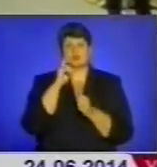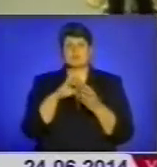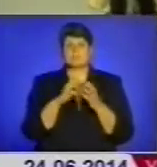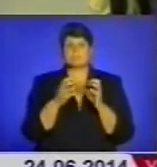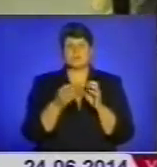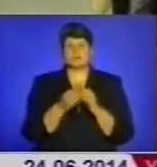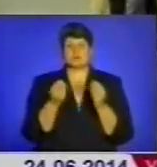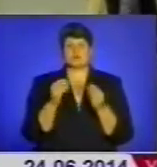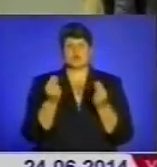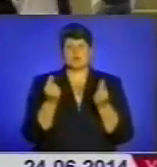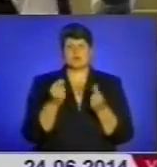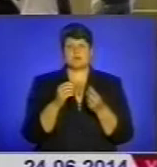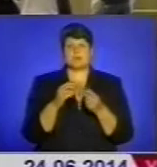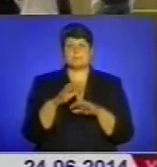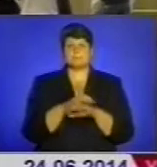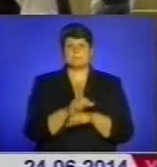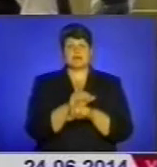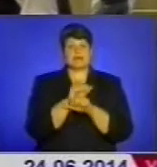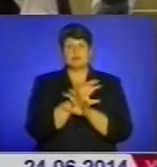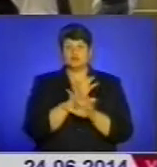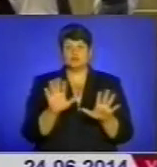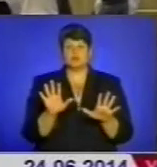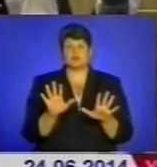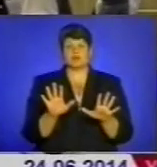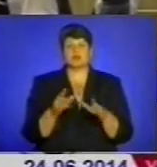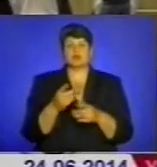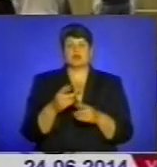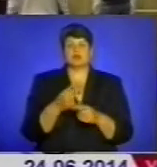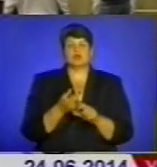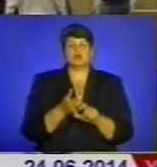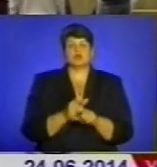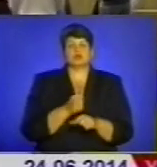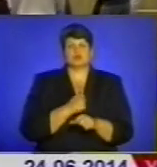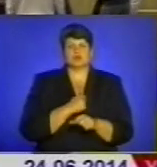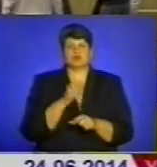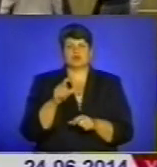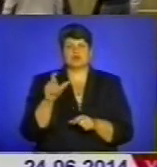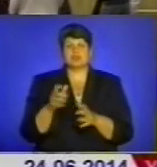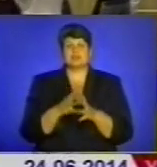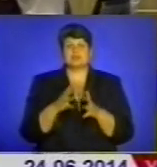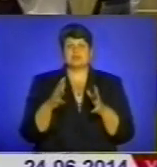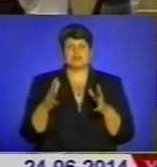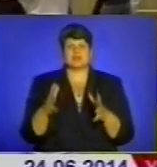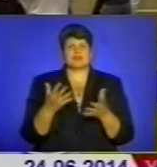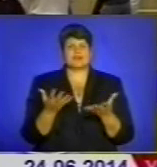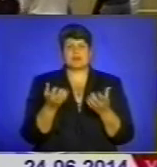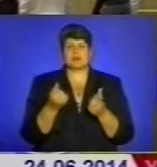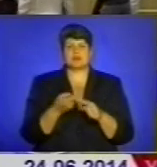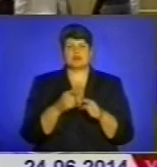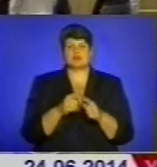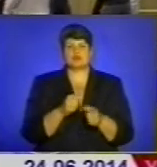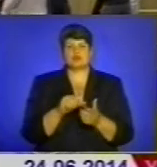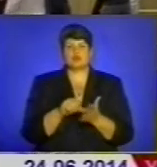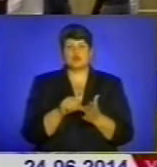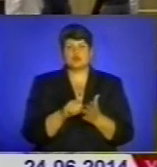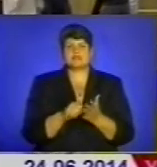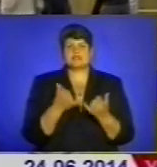які з коштами Майдану, не буде. Це все є неправда. Дуже шкода, що люди, які в більшості зараз люди, які не приймали в цьому участь, зараз